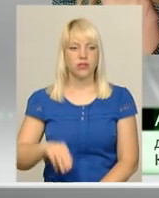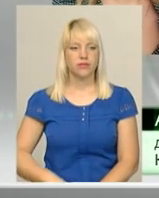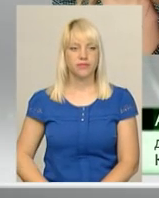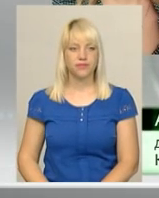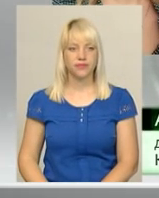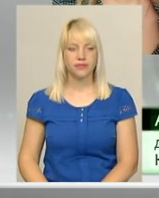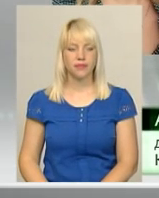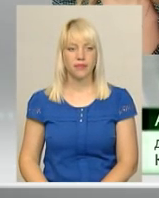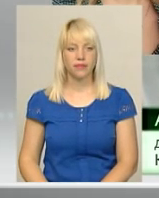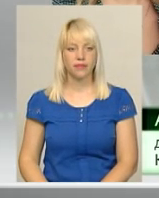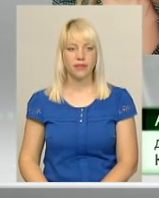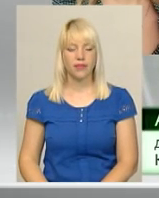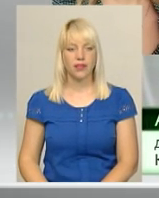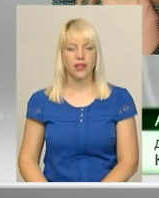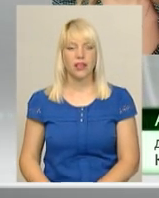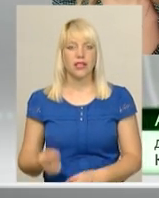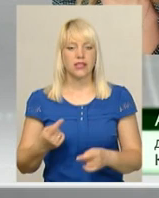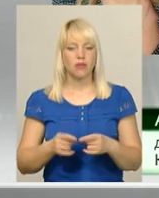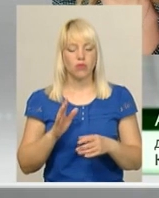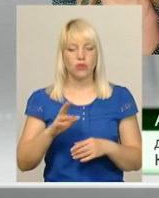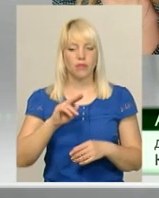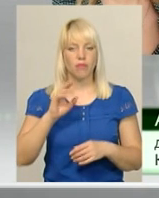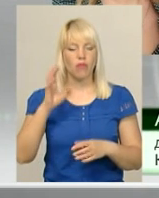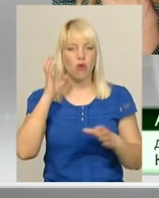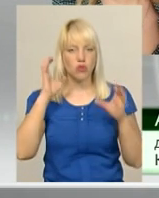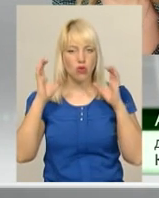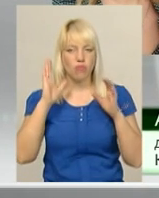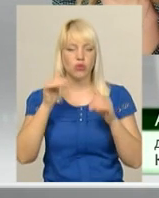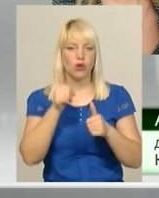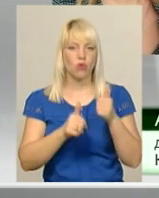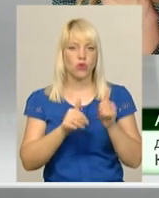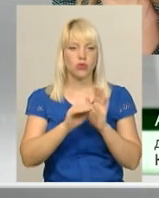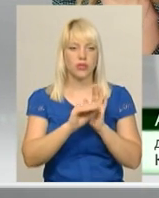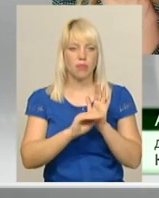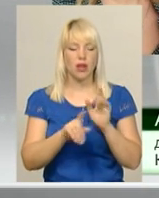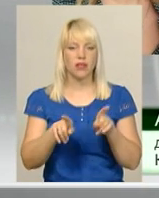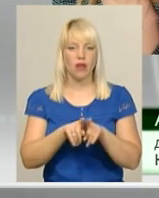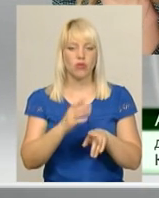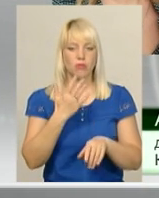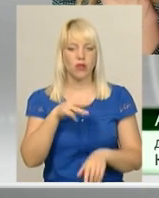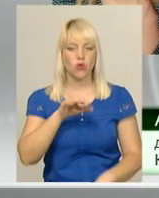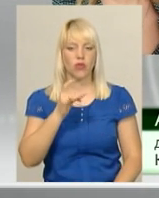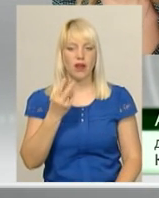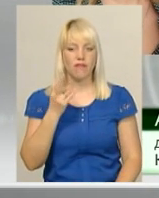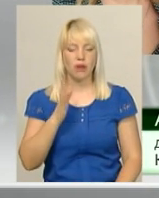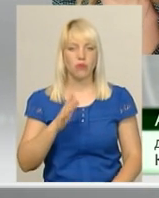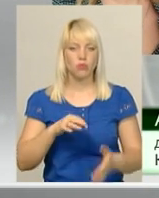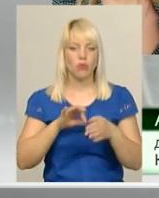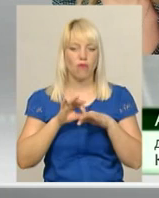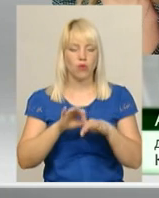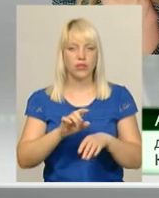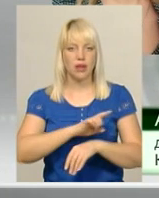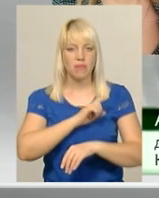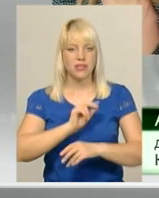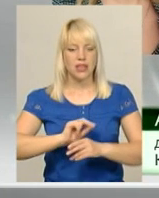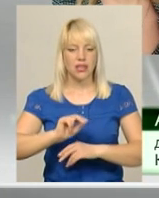5 травня відбудеться прослуховування, конкурсна програма і також 5 травня будуть проходити майстер-клас у членів